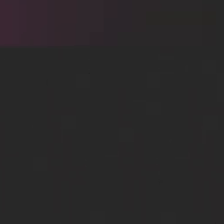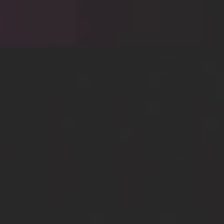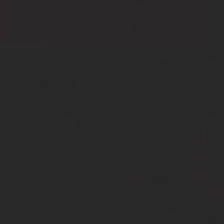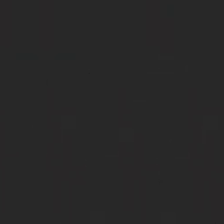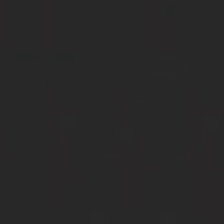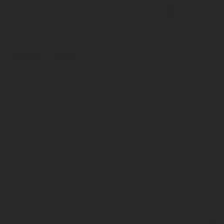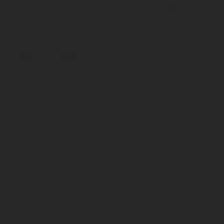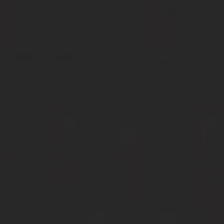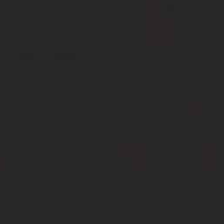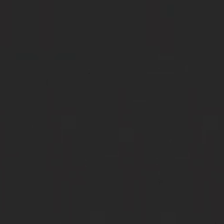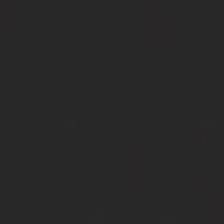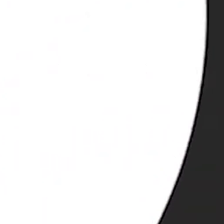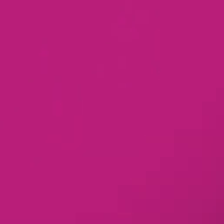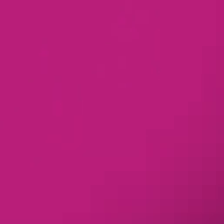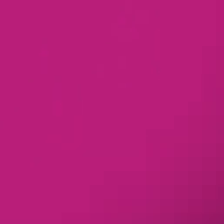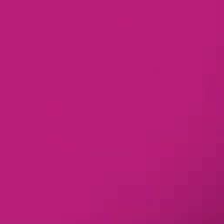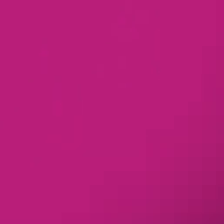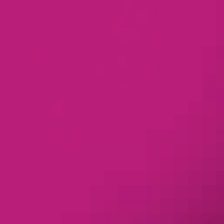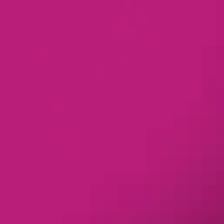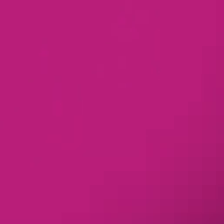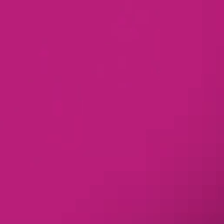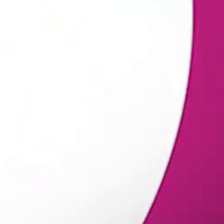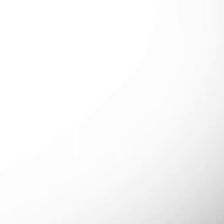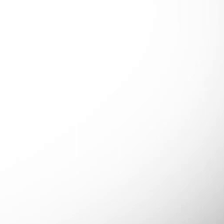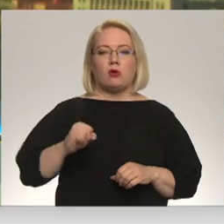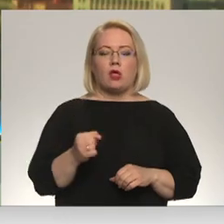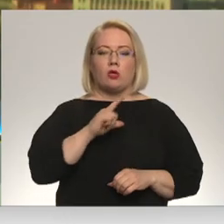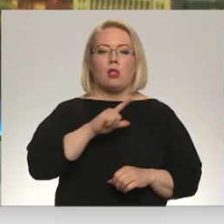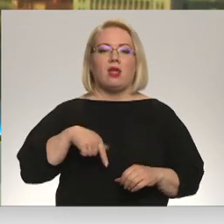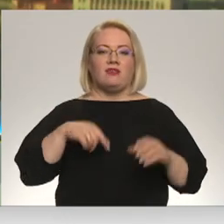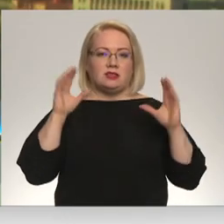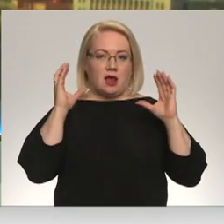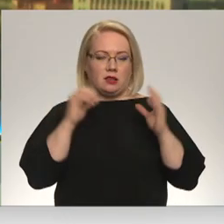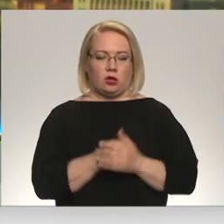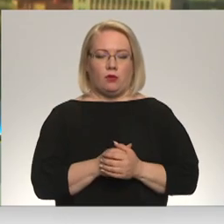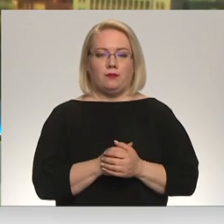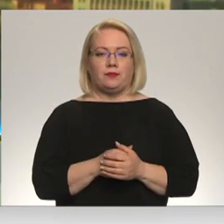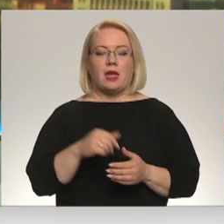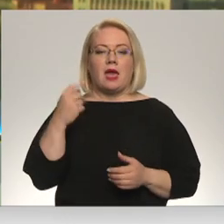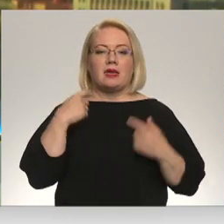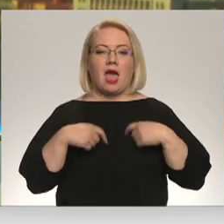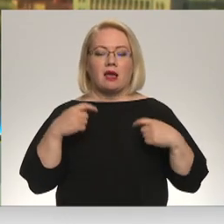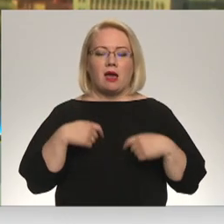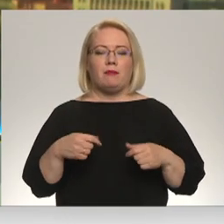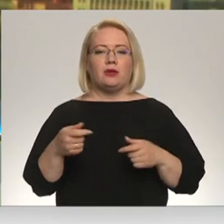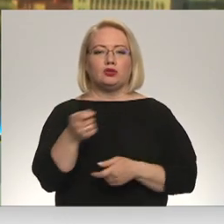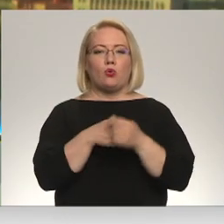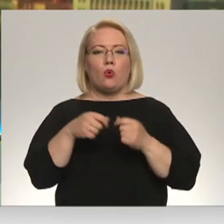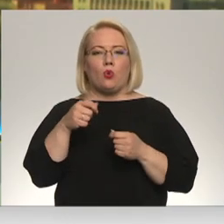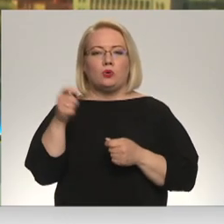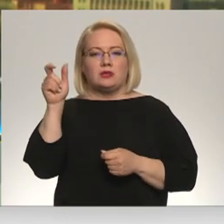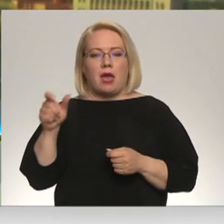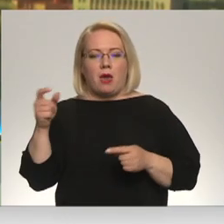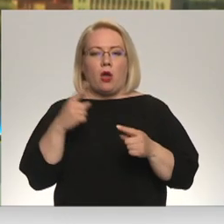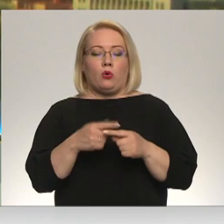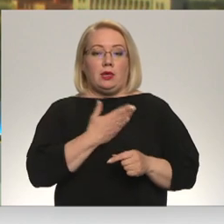Re! Viss ēters ir te! Jākapils novada uzņēmē un iedzīvotāja sagatavojuši vēstuli